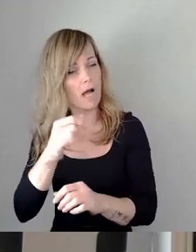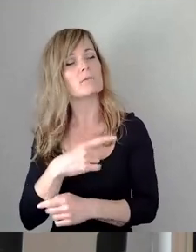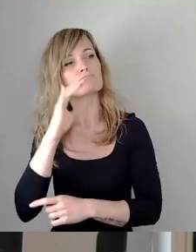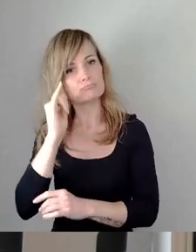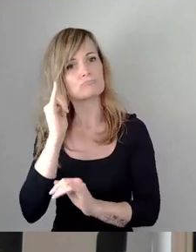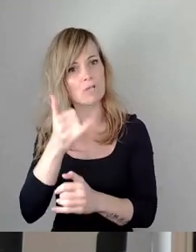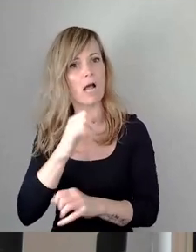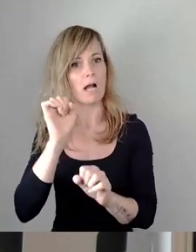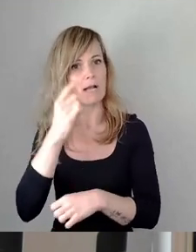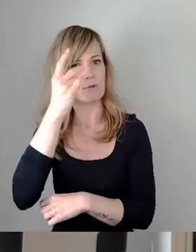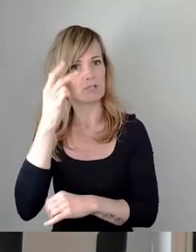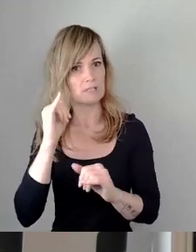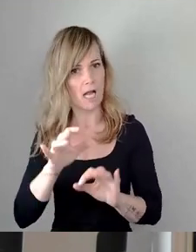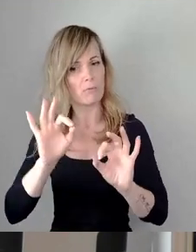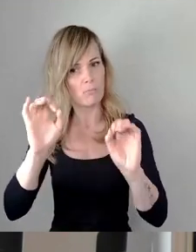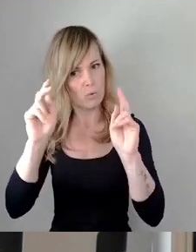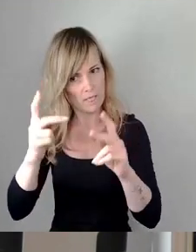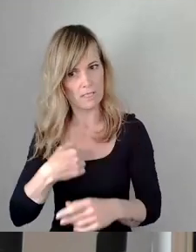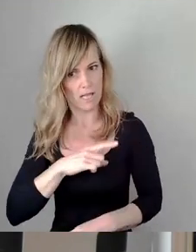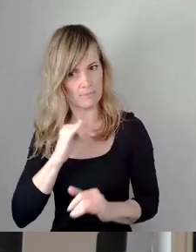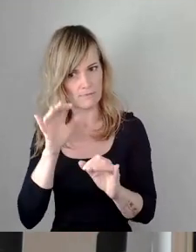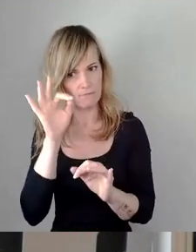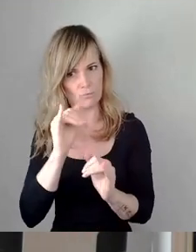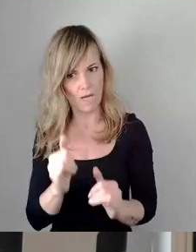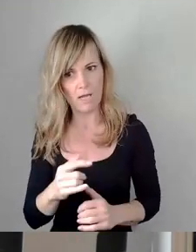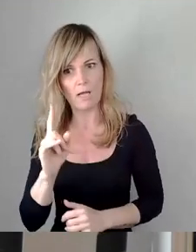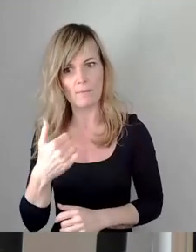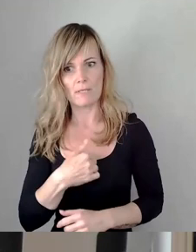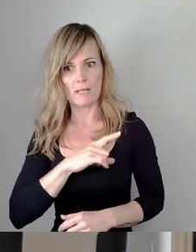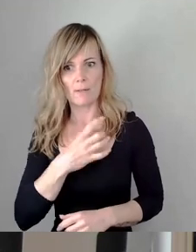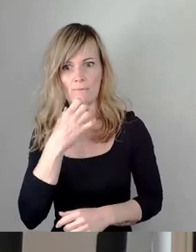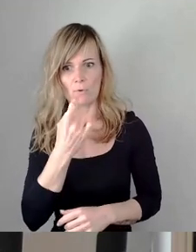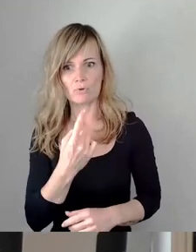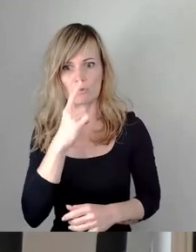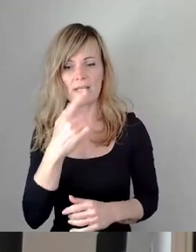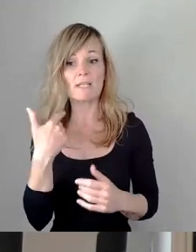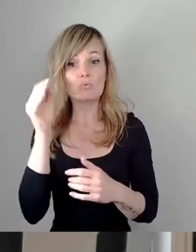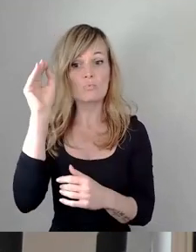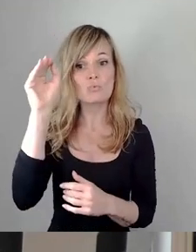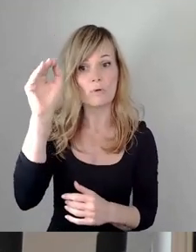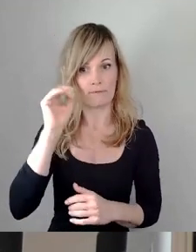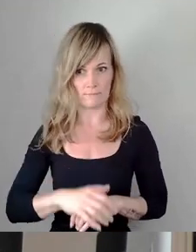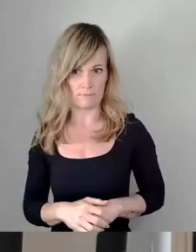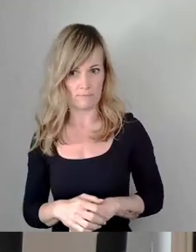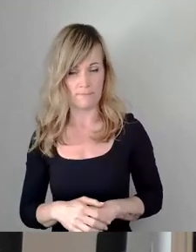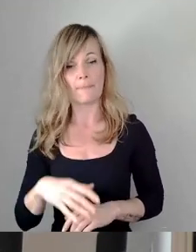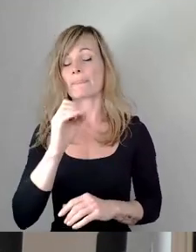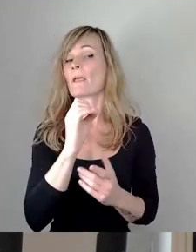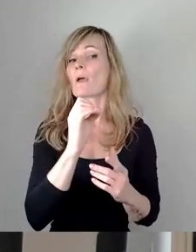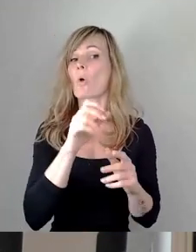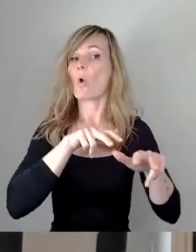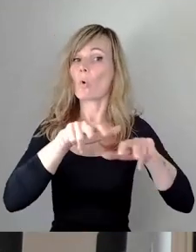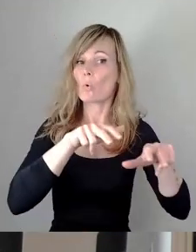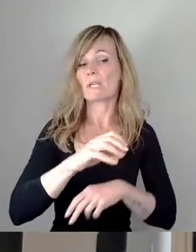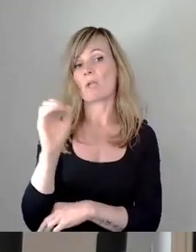daher, das hat mich überzeugt. Und ich würde mir sehr wünschen, wenn in Zukunft Ökologie und Ökonomie